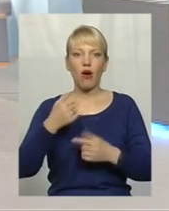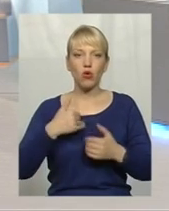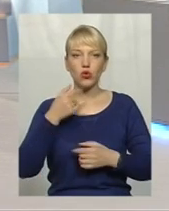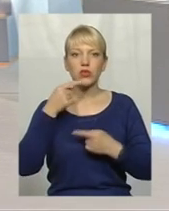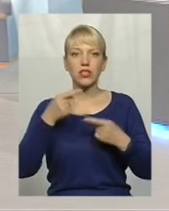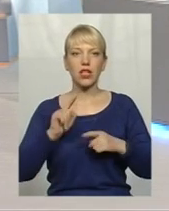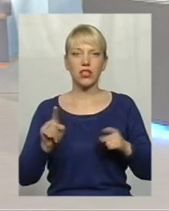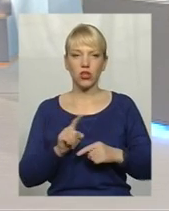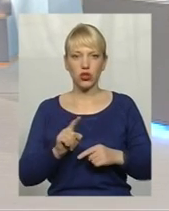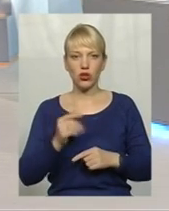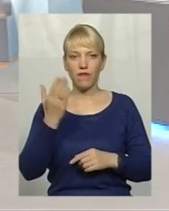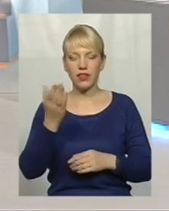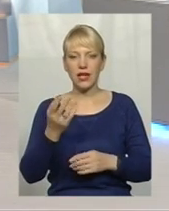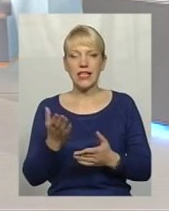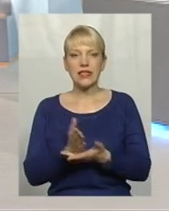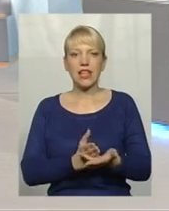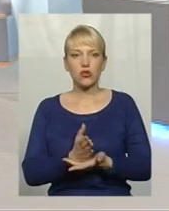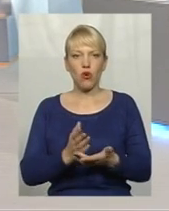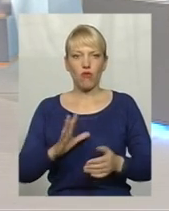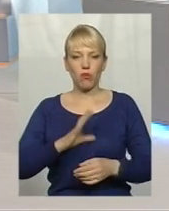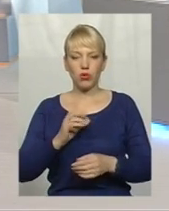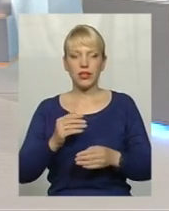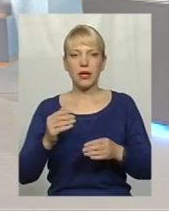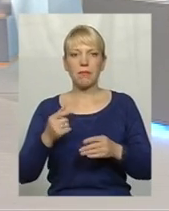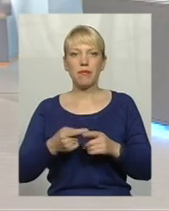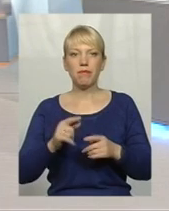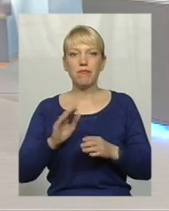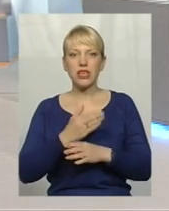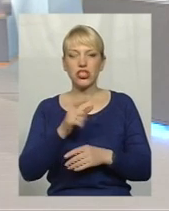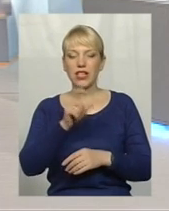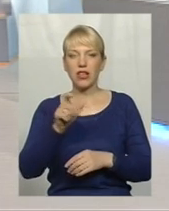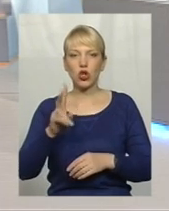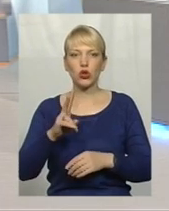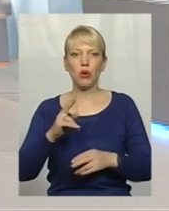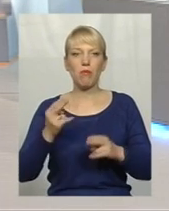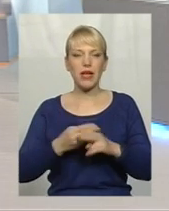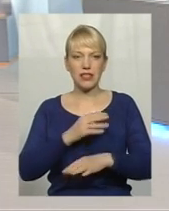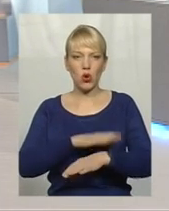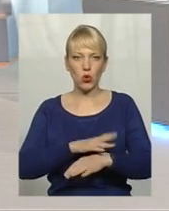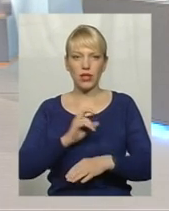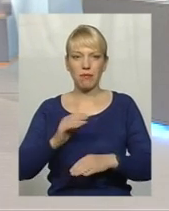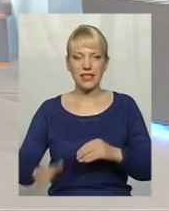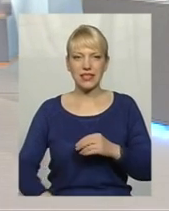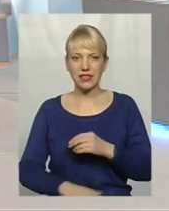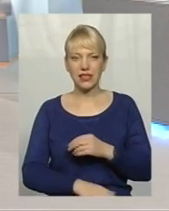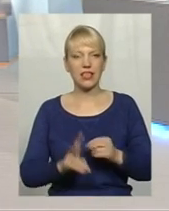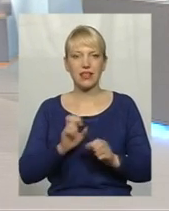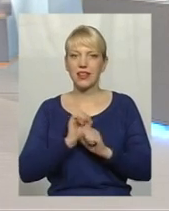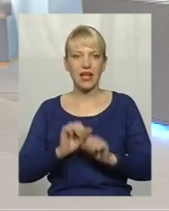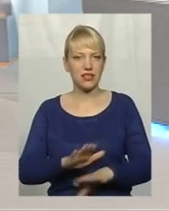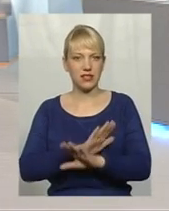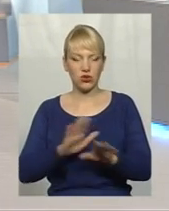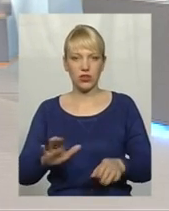заслуговує також бути між тими героями, які без рук і без ніг. Але не здаються, а наш Сергій, він не тільки